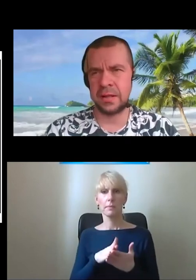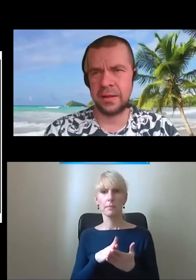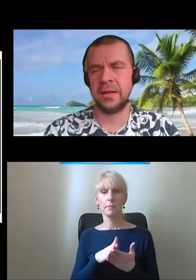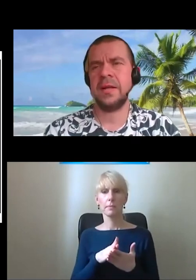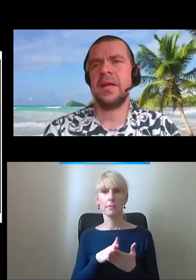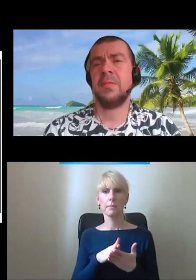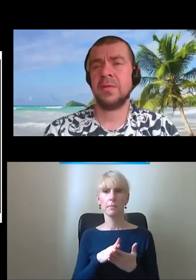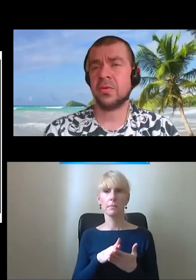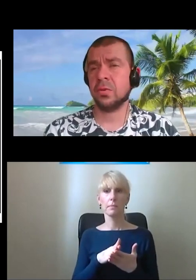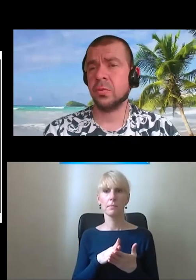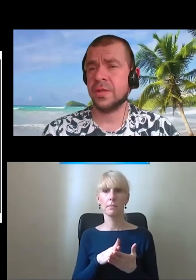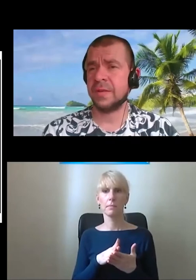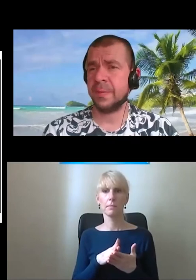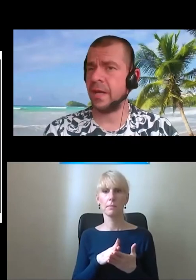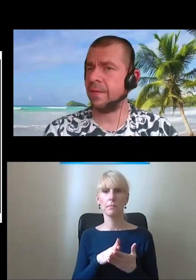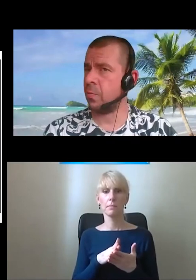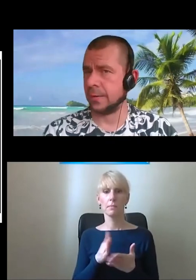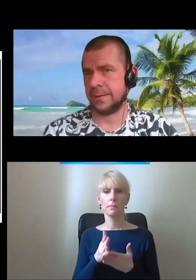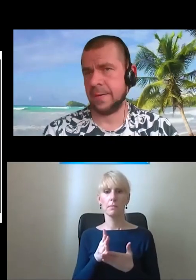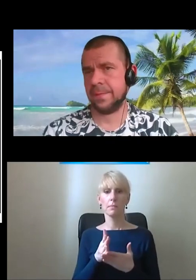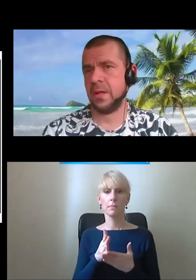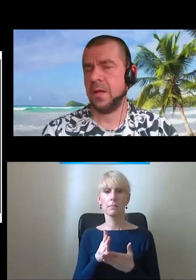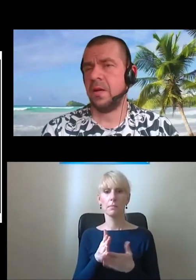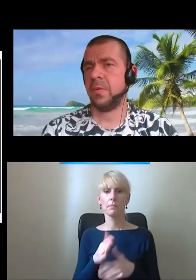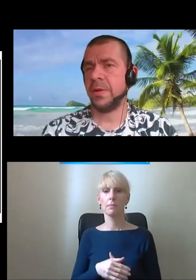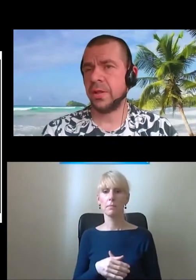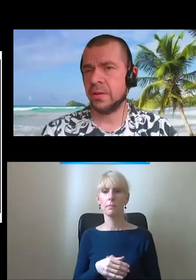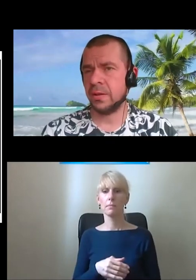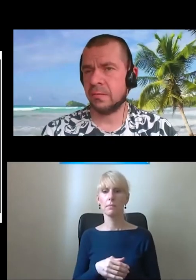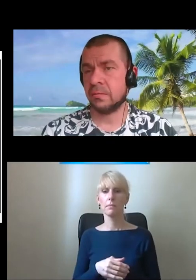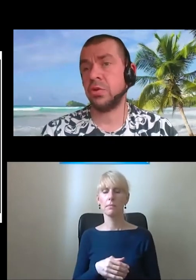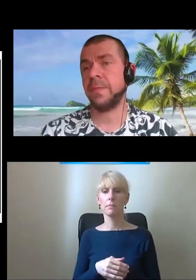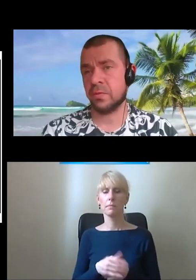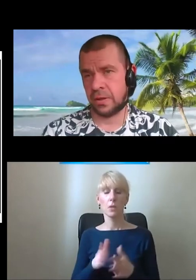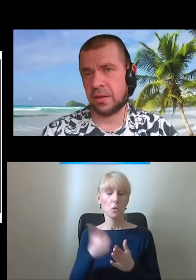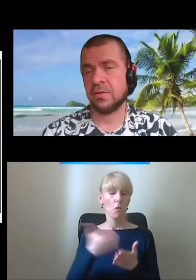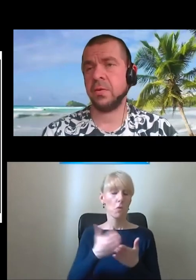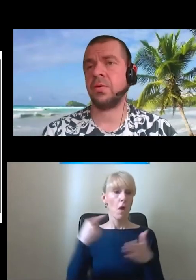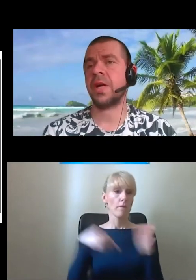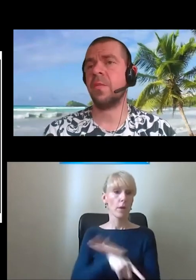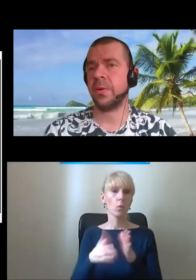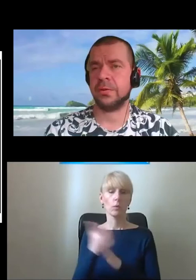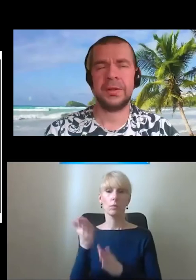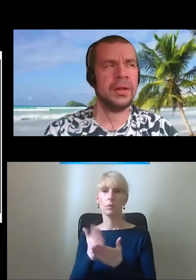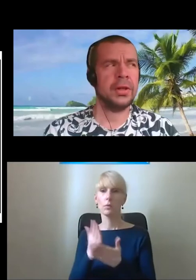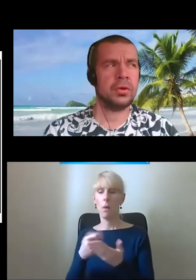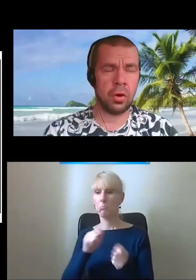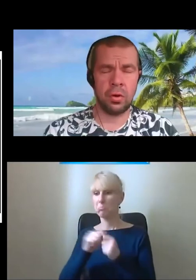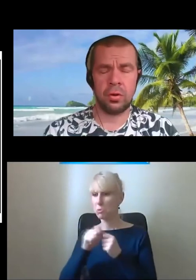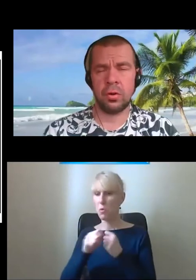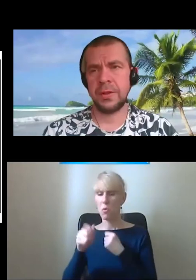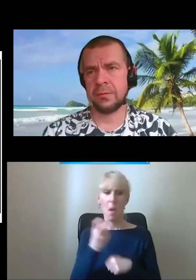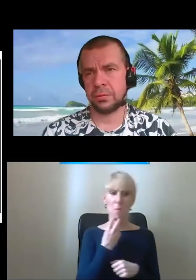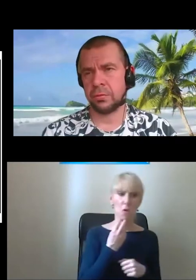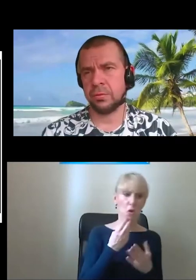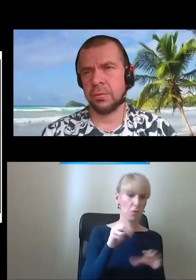rozwiązanie, ponieważ ono również zapewnia ewakuację. W momencie, kiedy to się psuje, wyłączają prąd, to